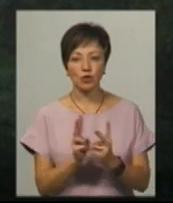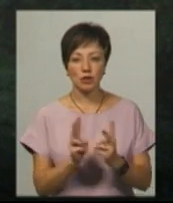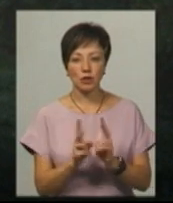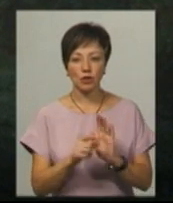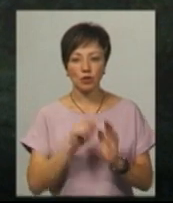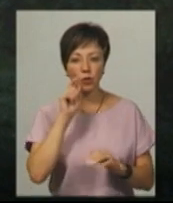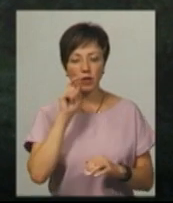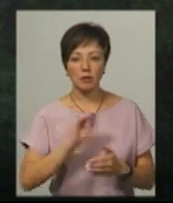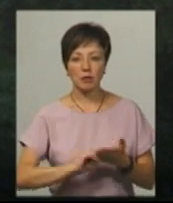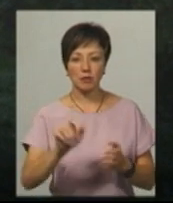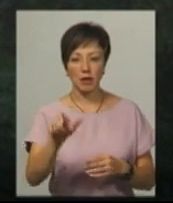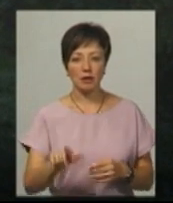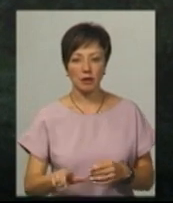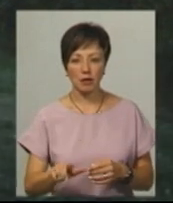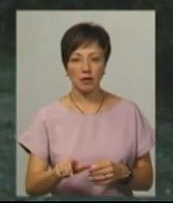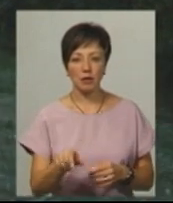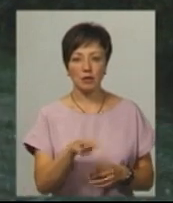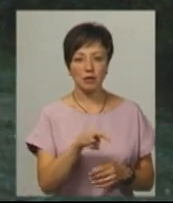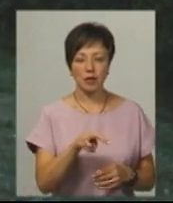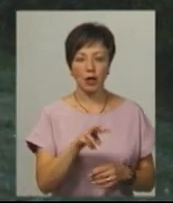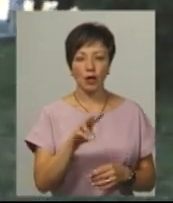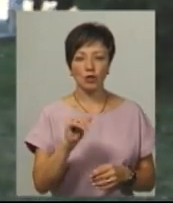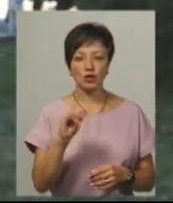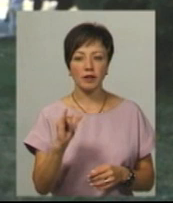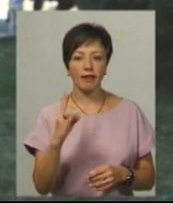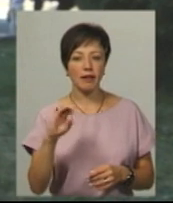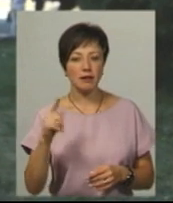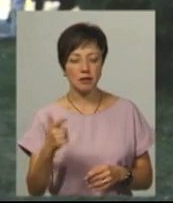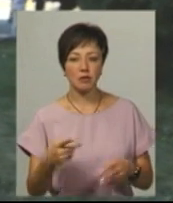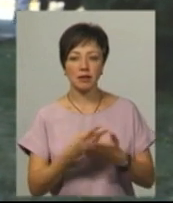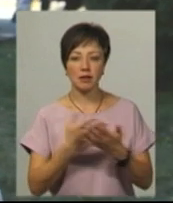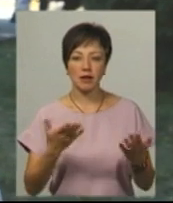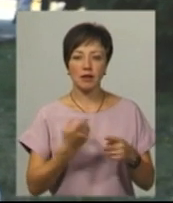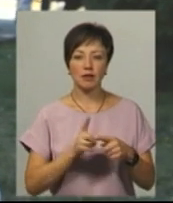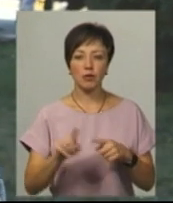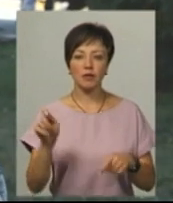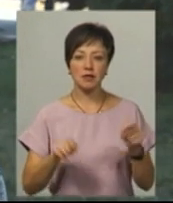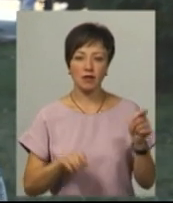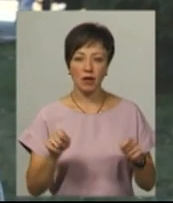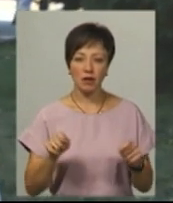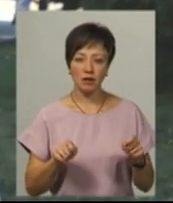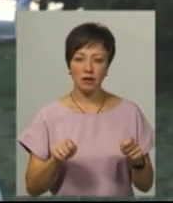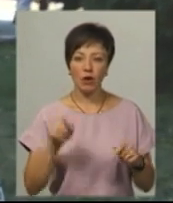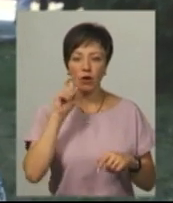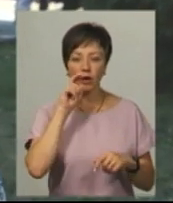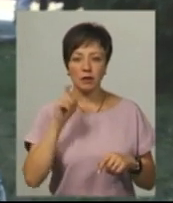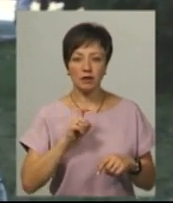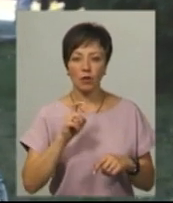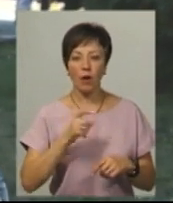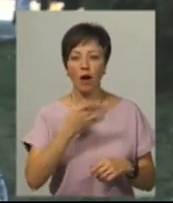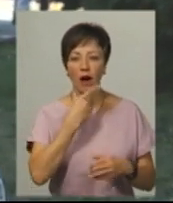українським письменником Мирославом Личинцем. Також ми презентуємо на цьому фестивалі українську